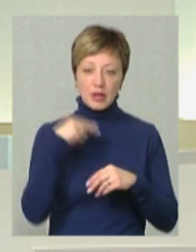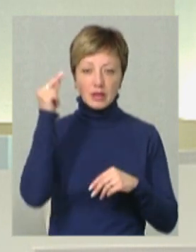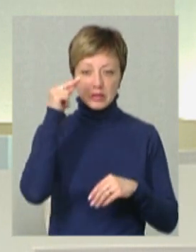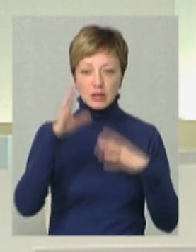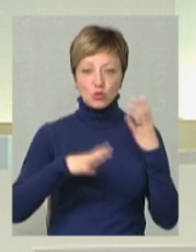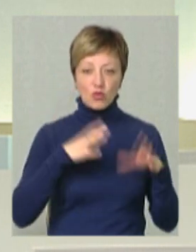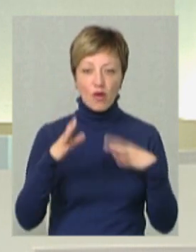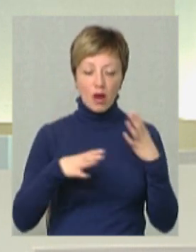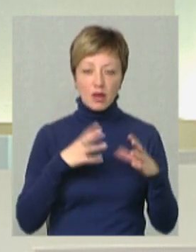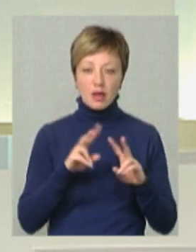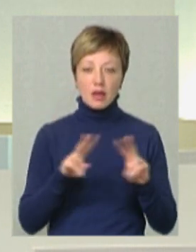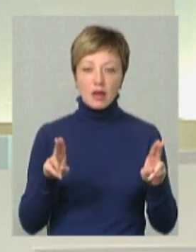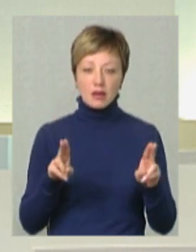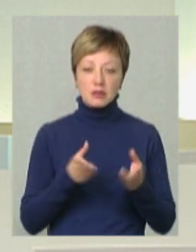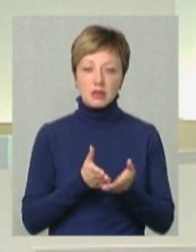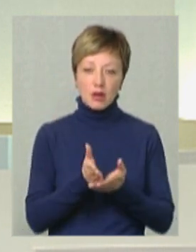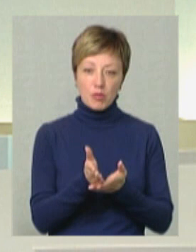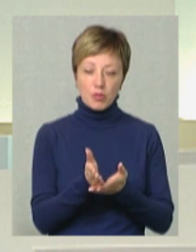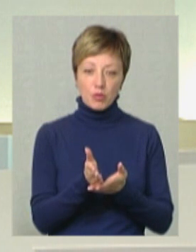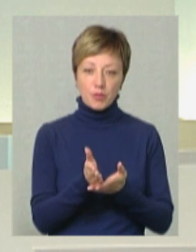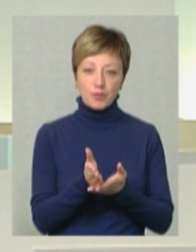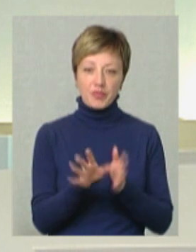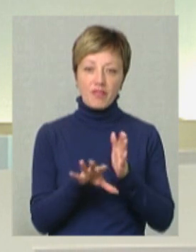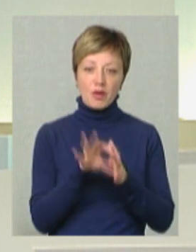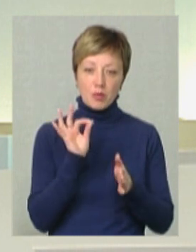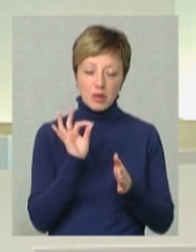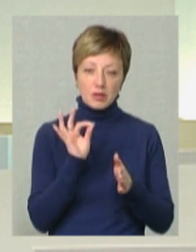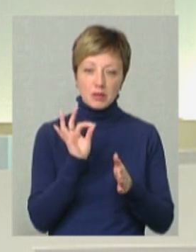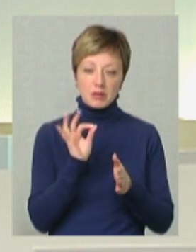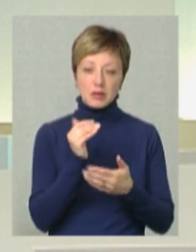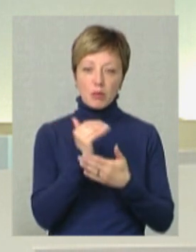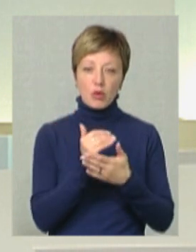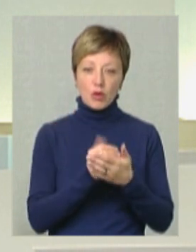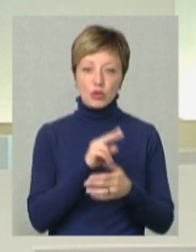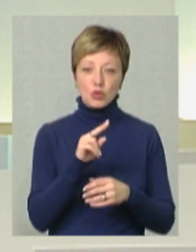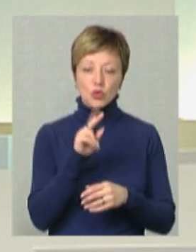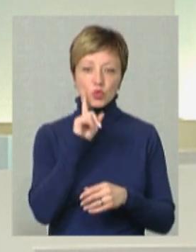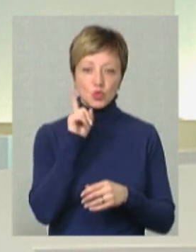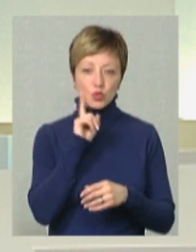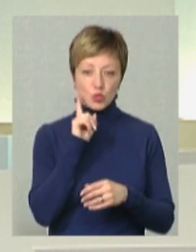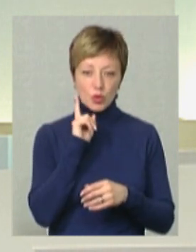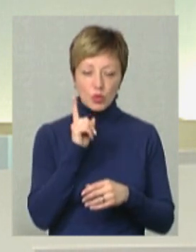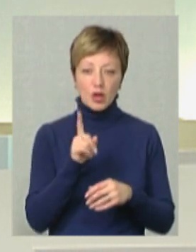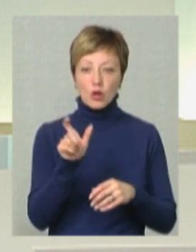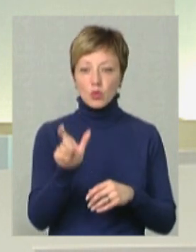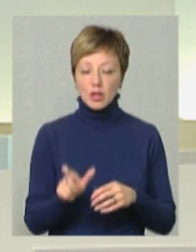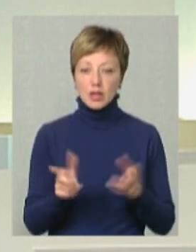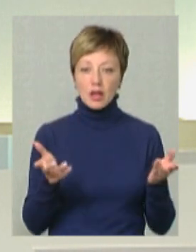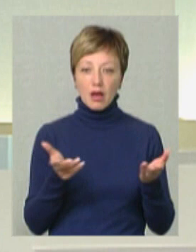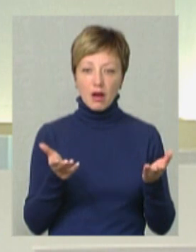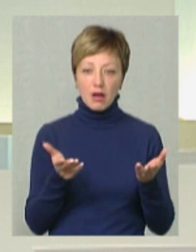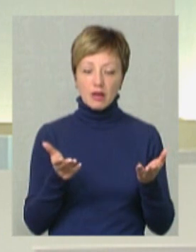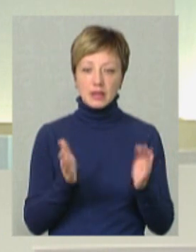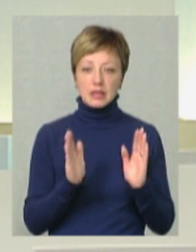стажування як вибраним напрямком за програмою «Джуніор». Тобто це людина, яка